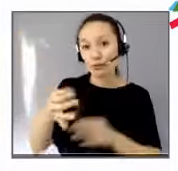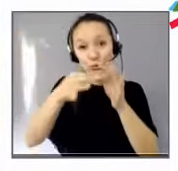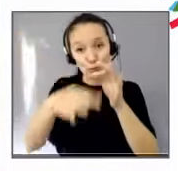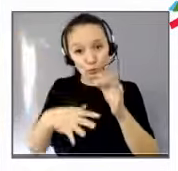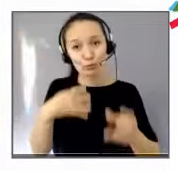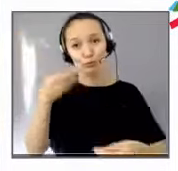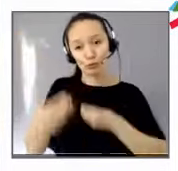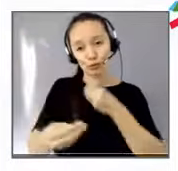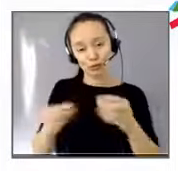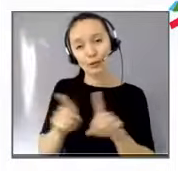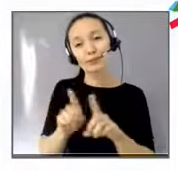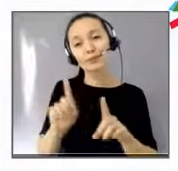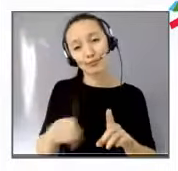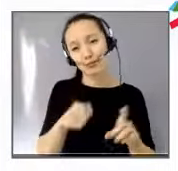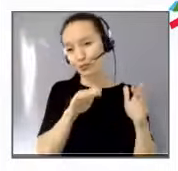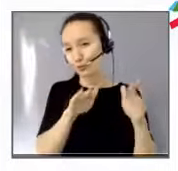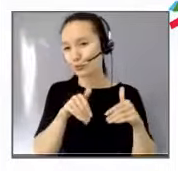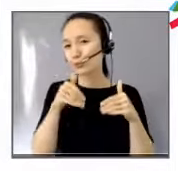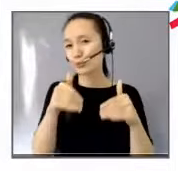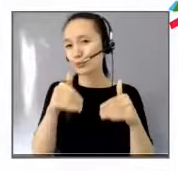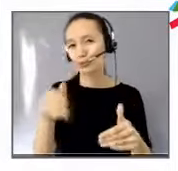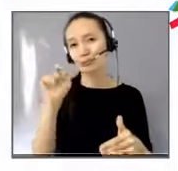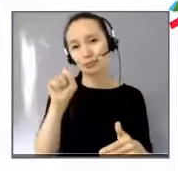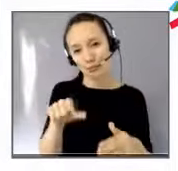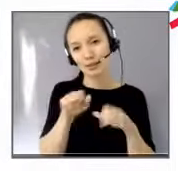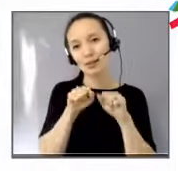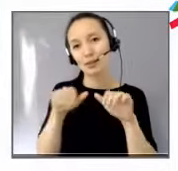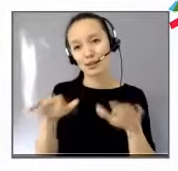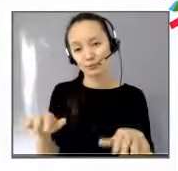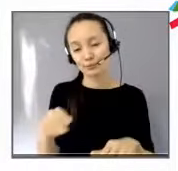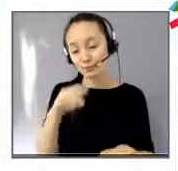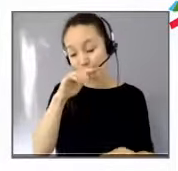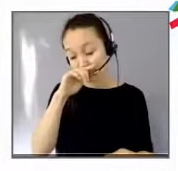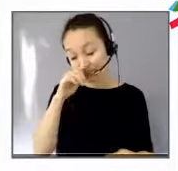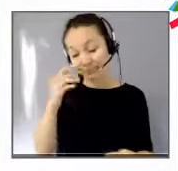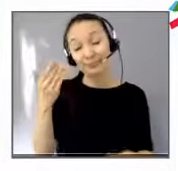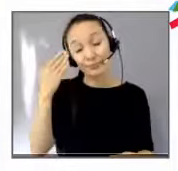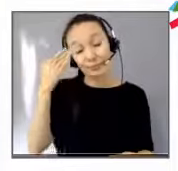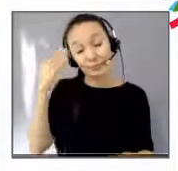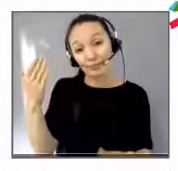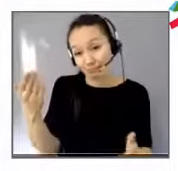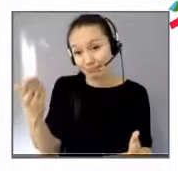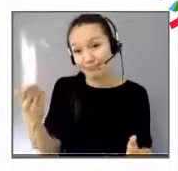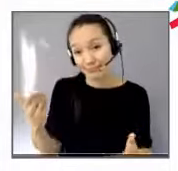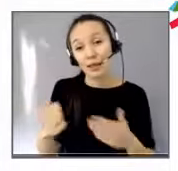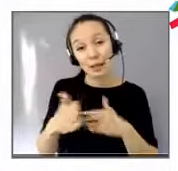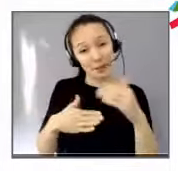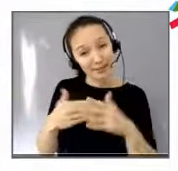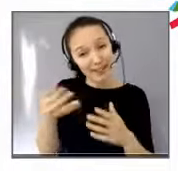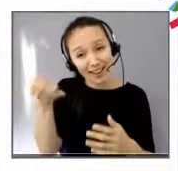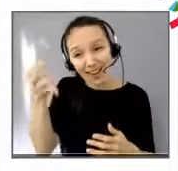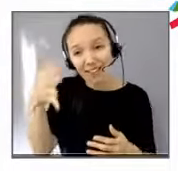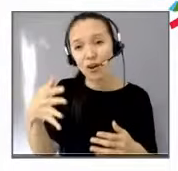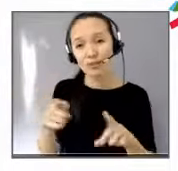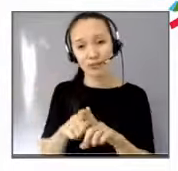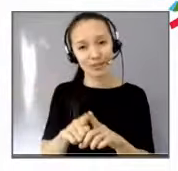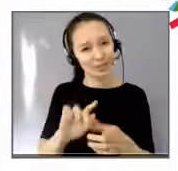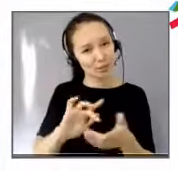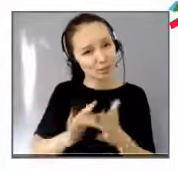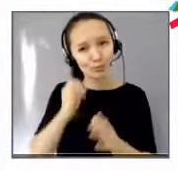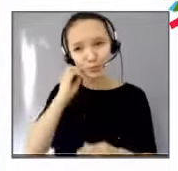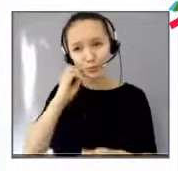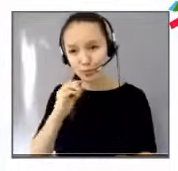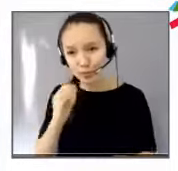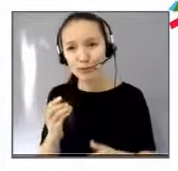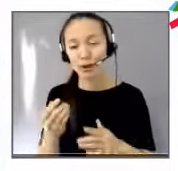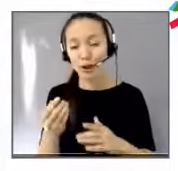à faire vivre ce réseau. un métier qui s'invente, un métier qui se crée tous les jours au sein de chaque entreprise parce que chaque entreprise est aussi